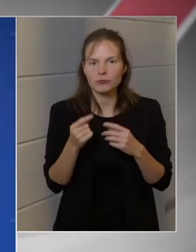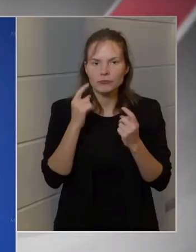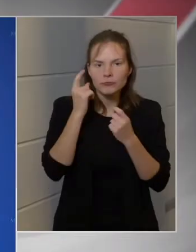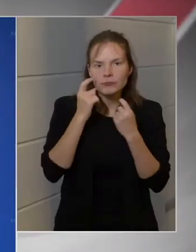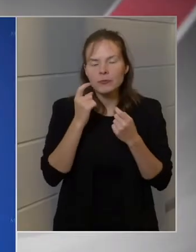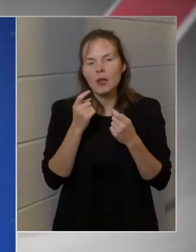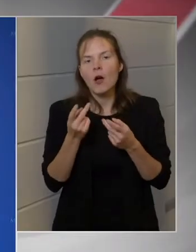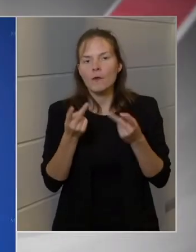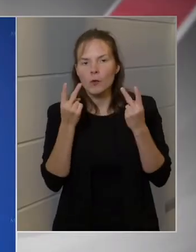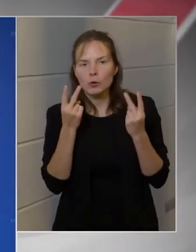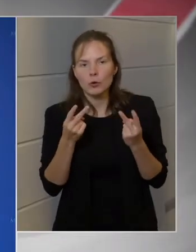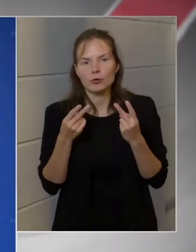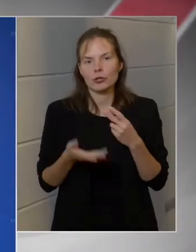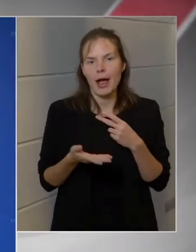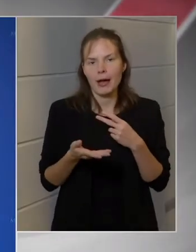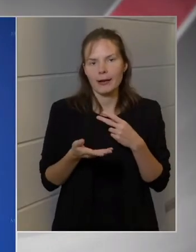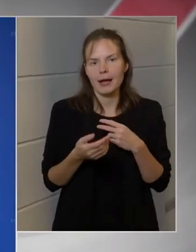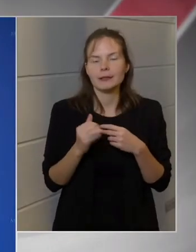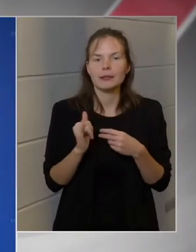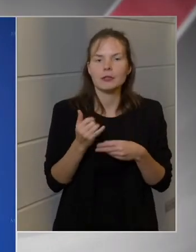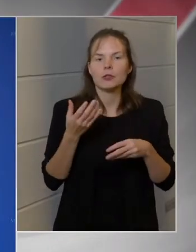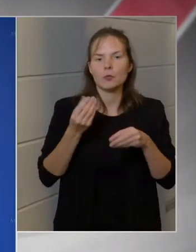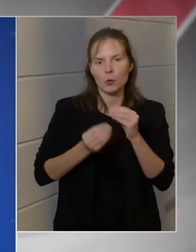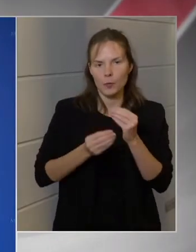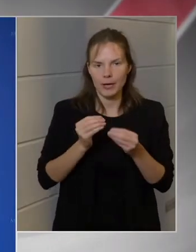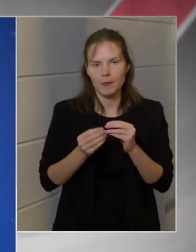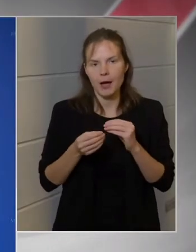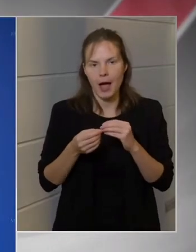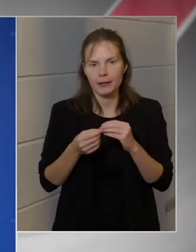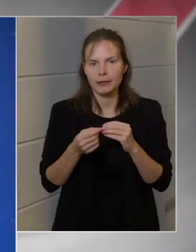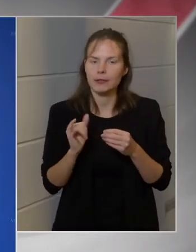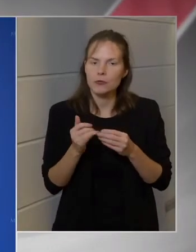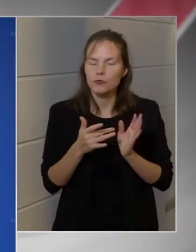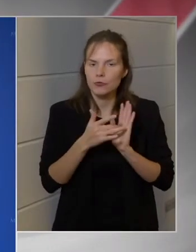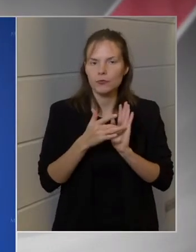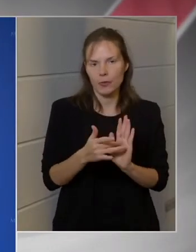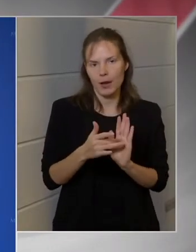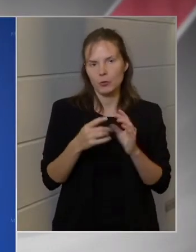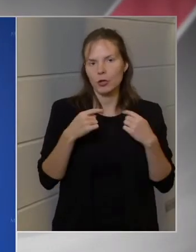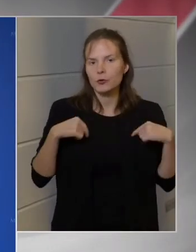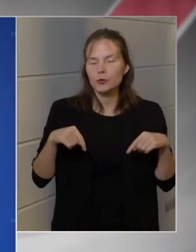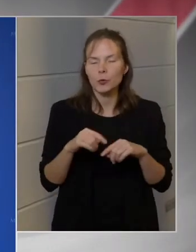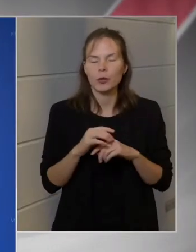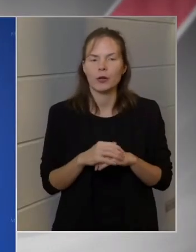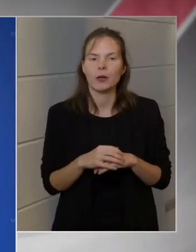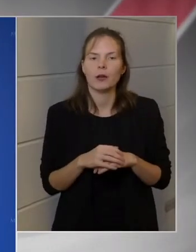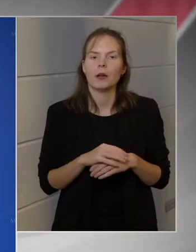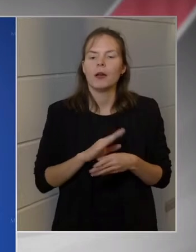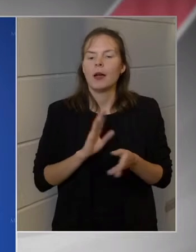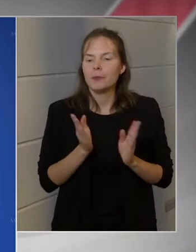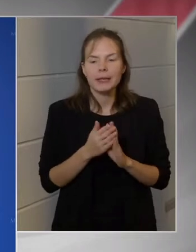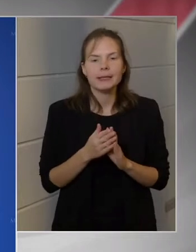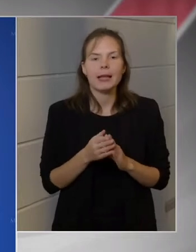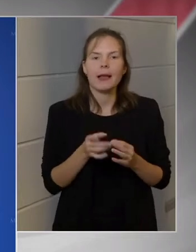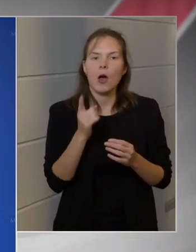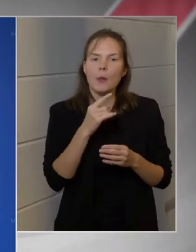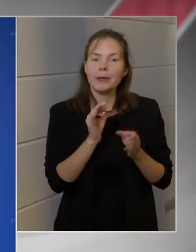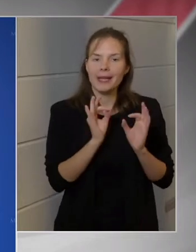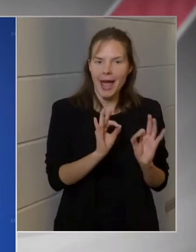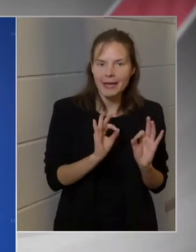sokszínűséghez adott hozzáerulását és problémáit is bemutassuk. Mindazt a helyes, illetve